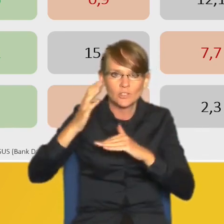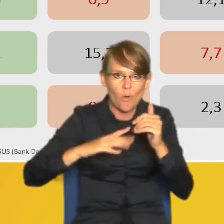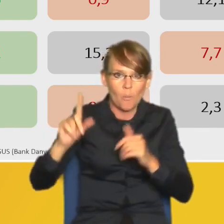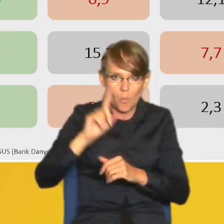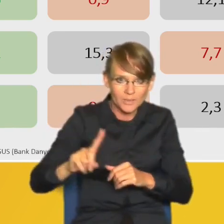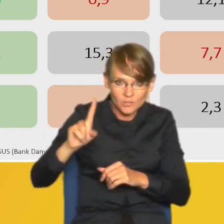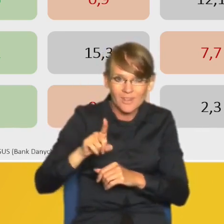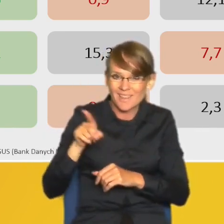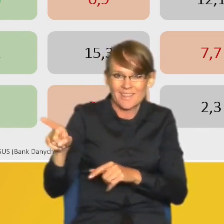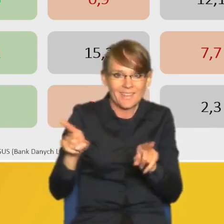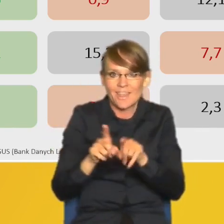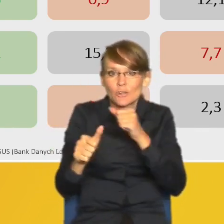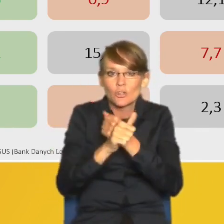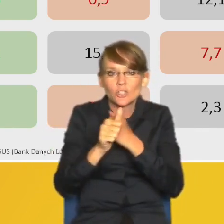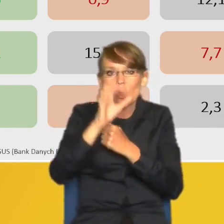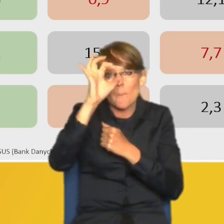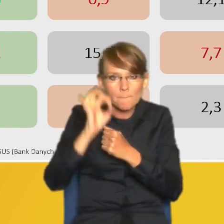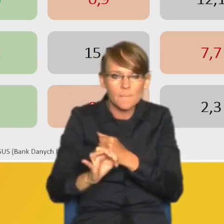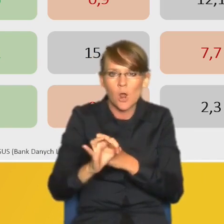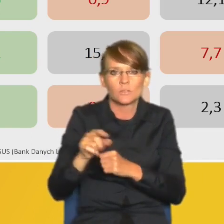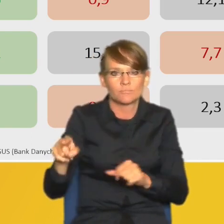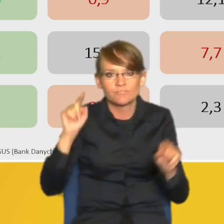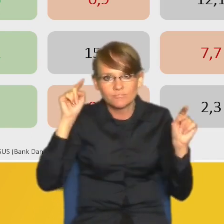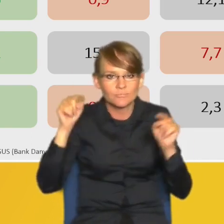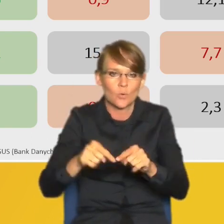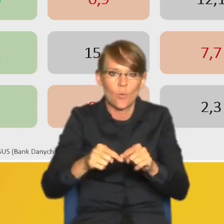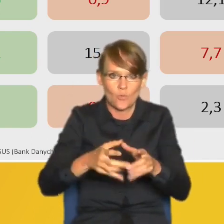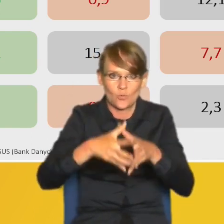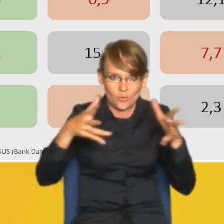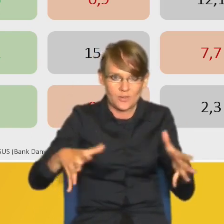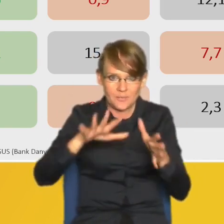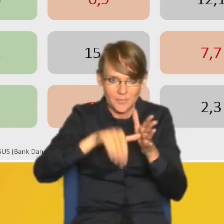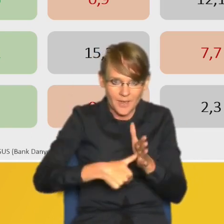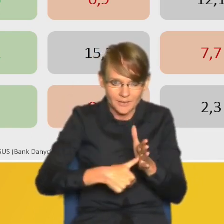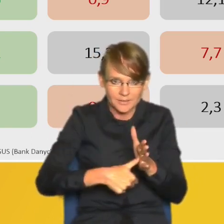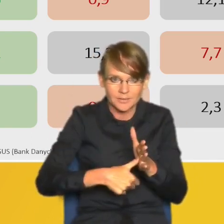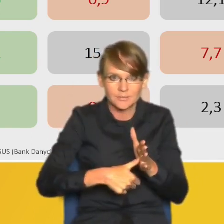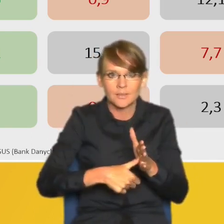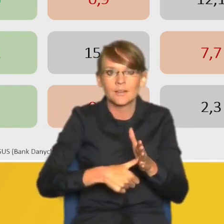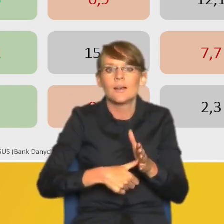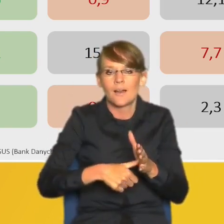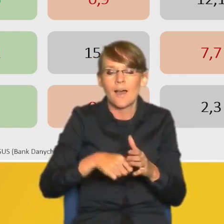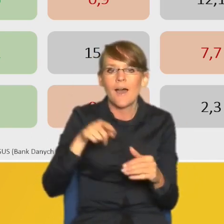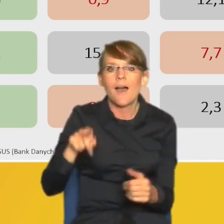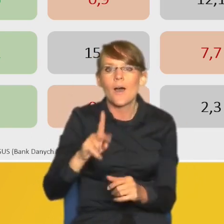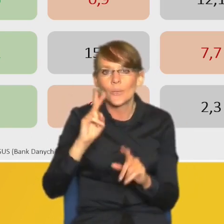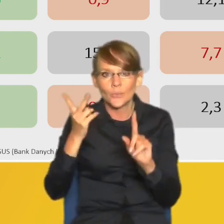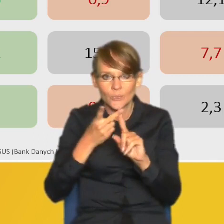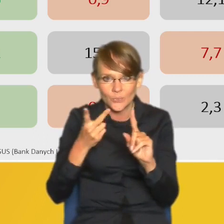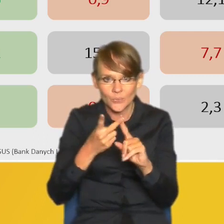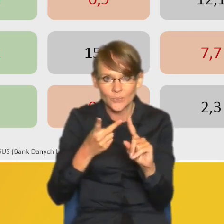w 60% koncentruje się w metropoliach. Natomiast na drugim biegunie